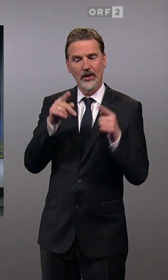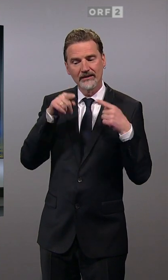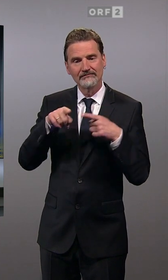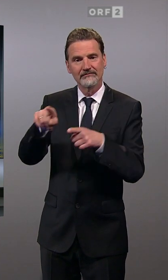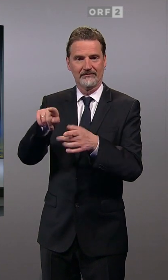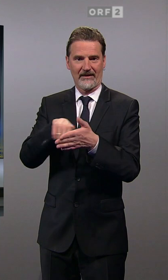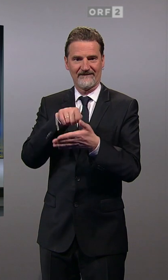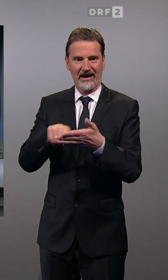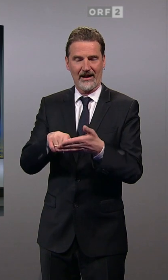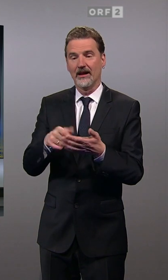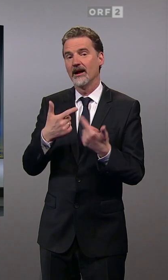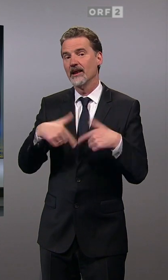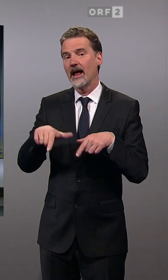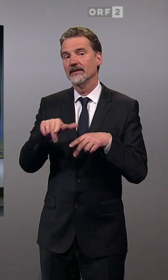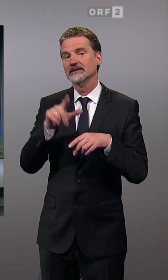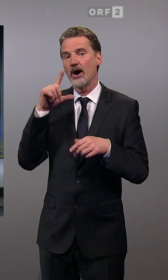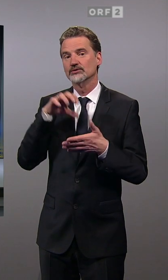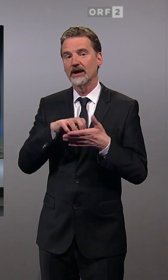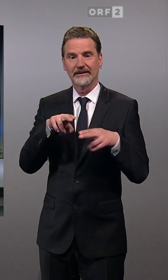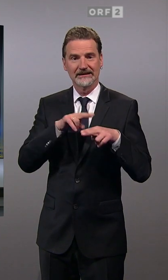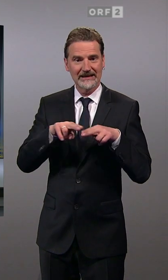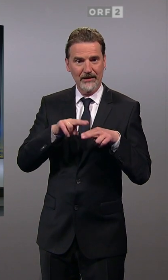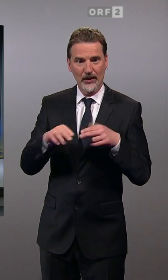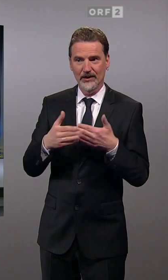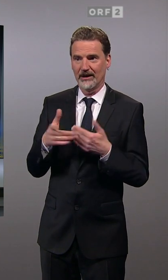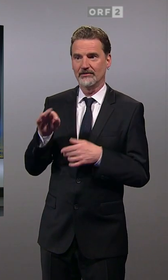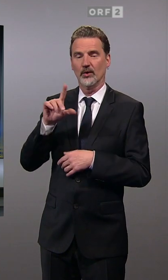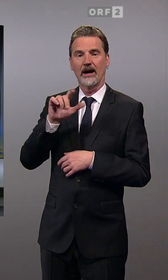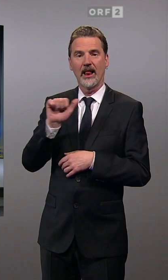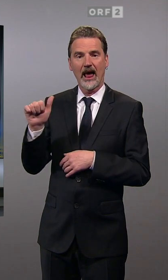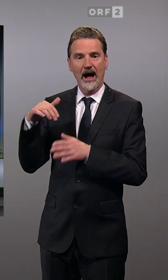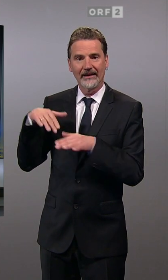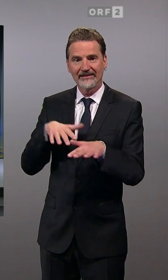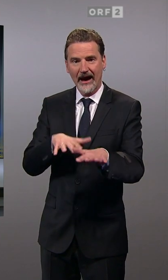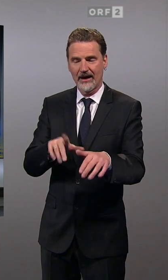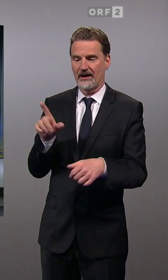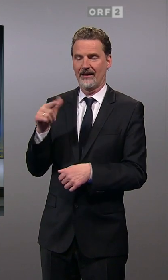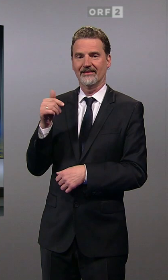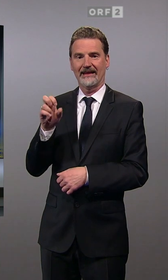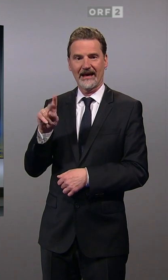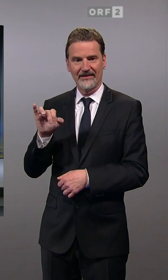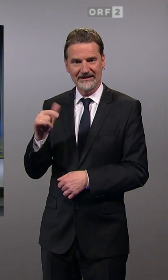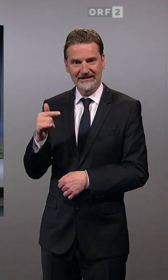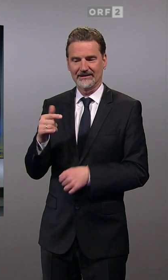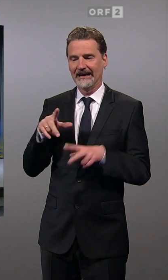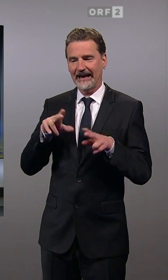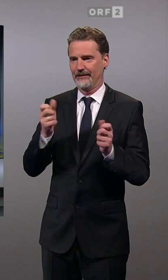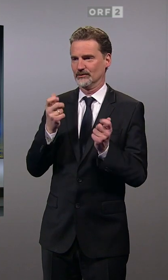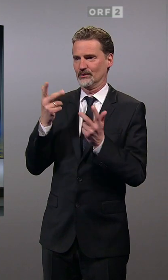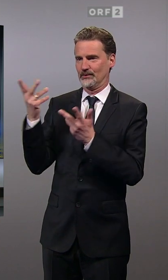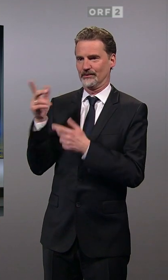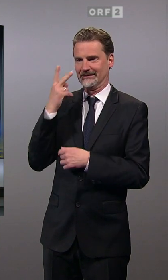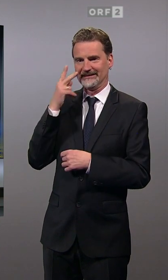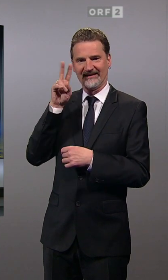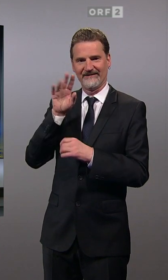Landeshauptstadt St. Pölten etwa oder auch in La Anderteia, in Ternitz, in Krems und in zahlreichen Gemeinden rund um Wien